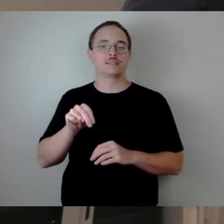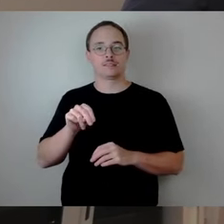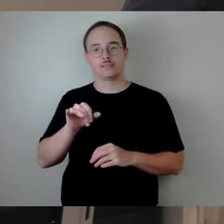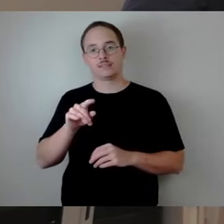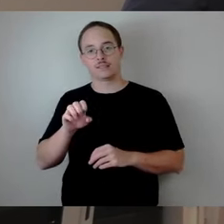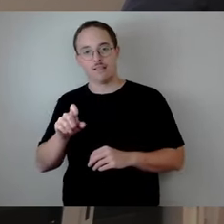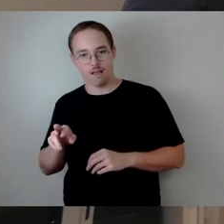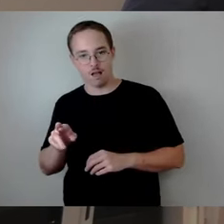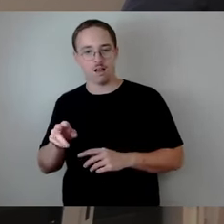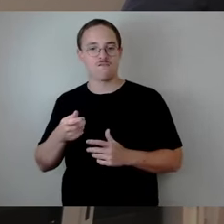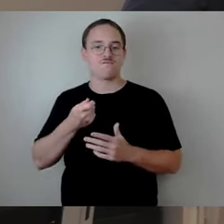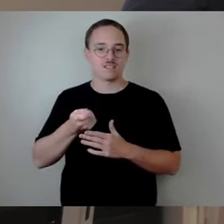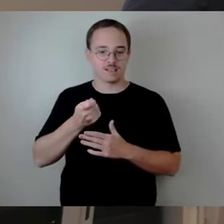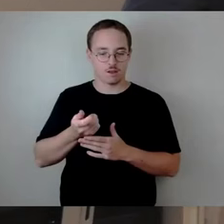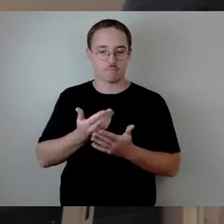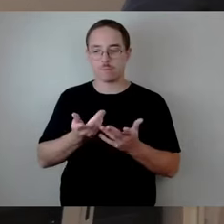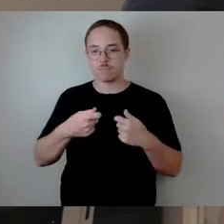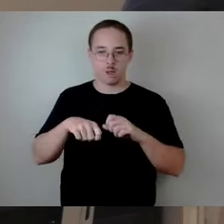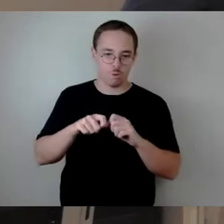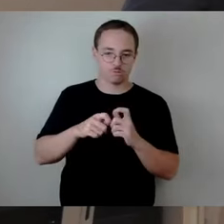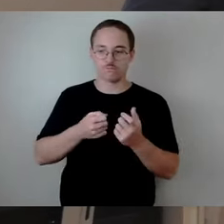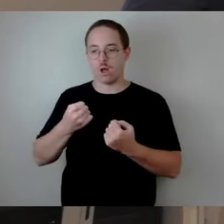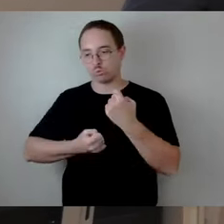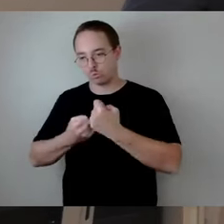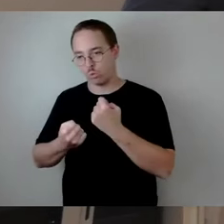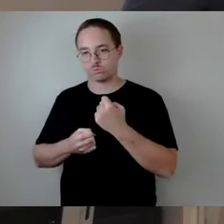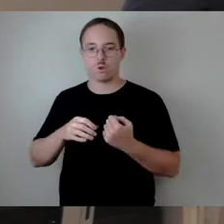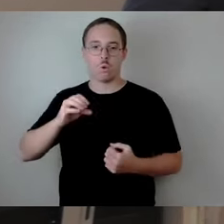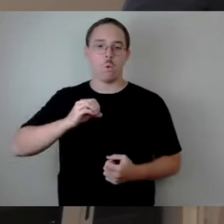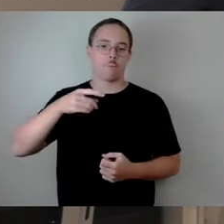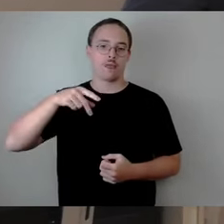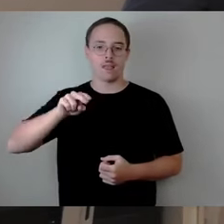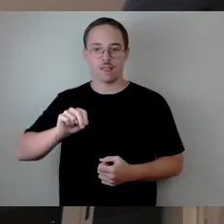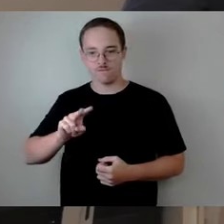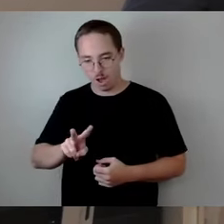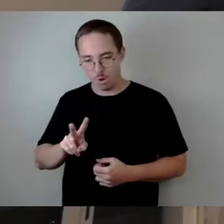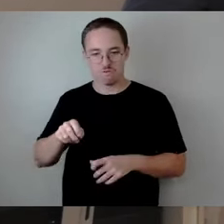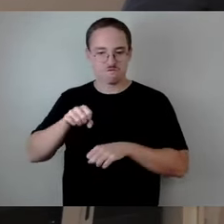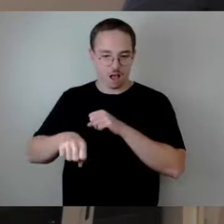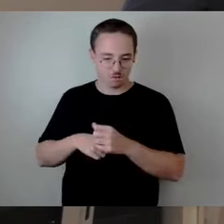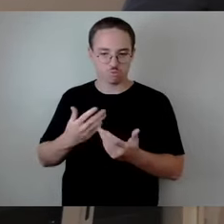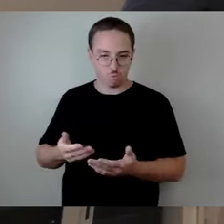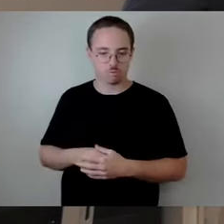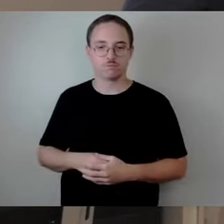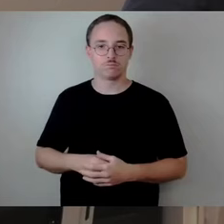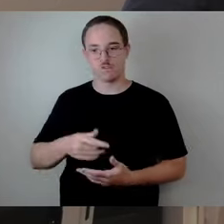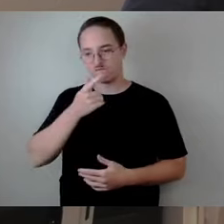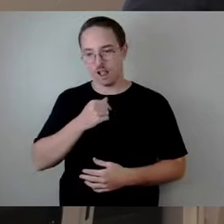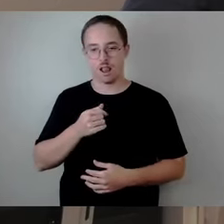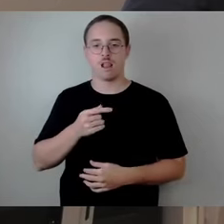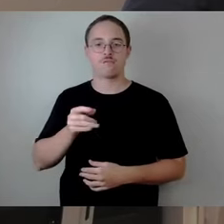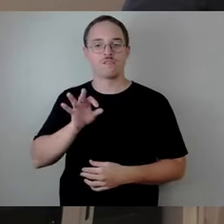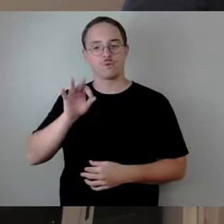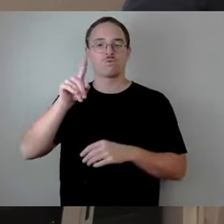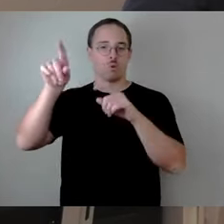aber auch ÖPNV-Fahrrad durch die Unternehmen anschreben. So, warum ist das so wichtig? Wir